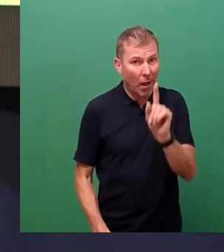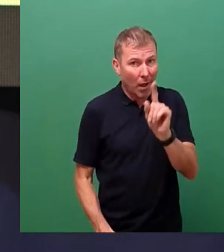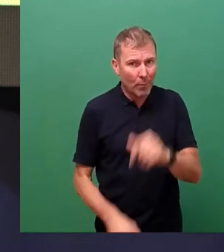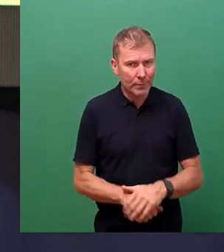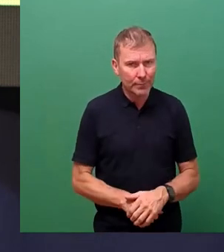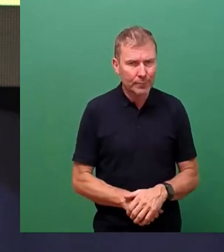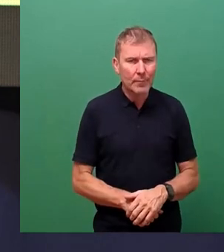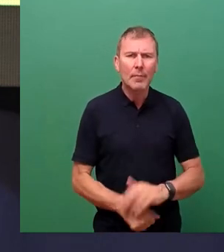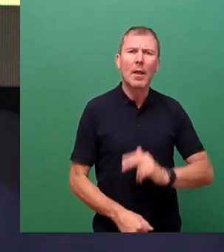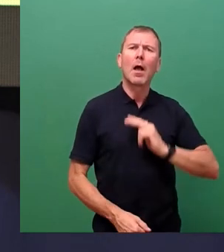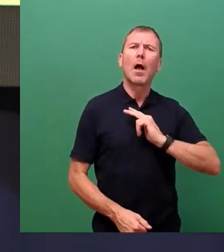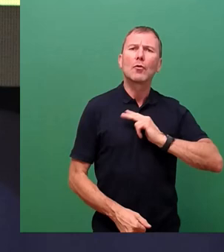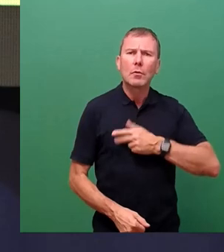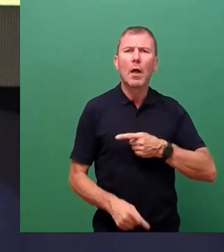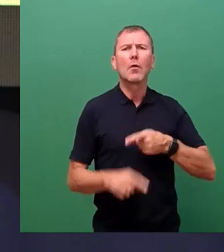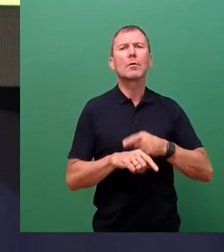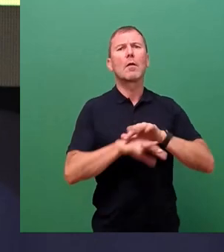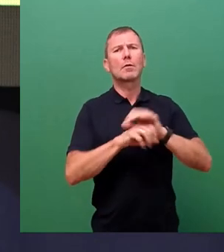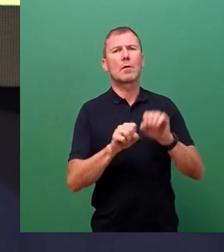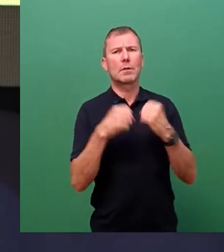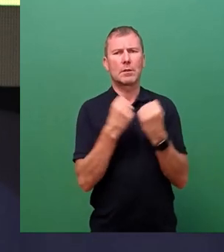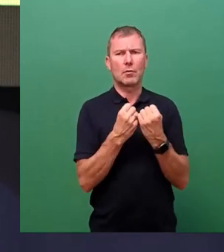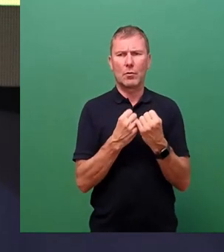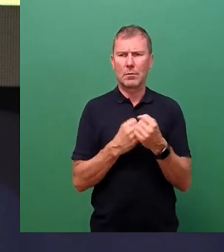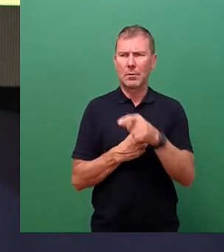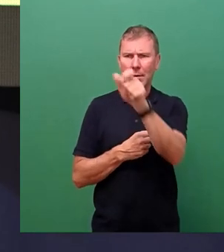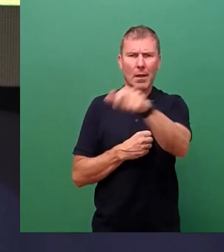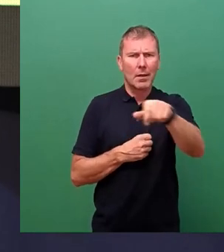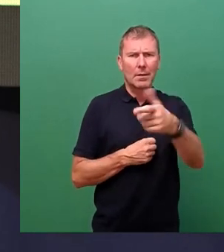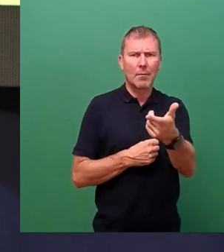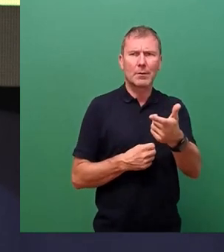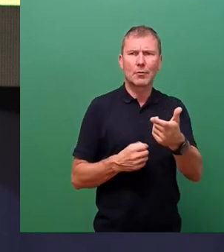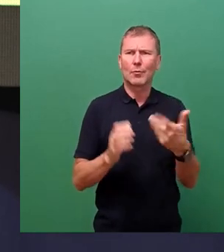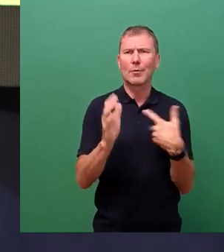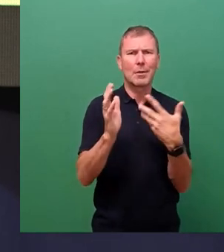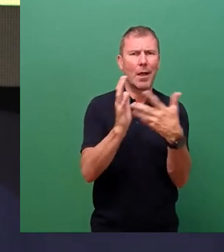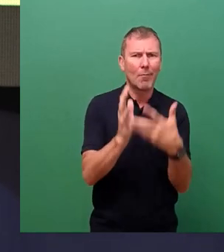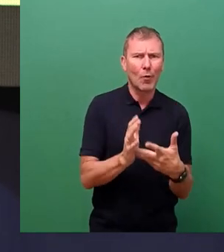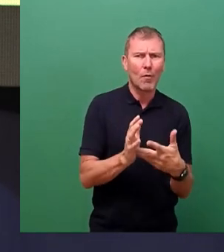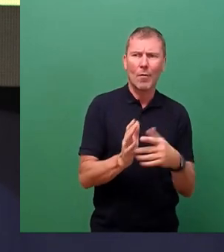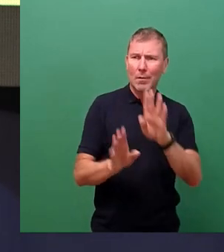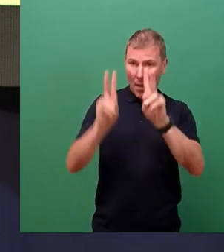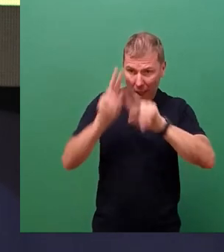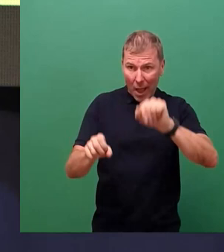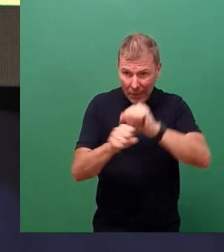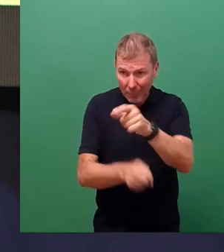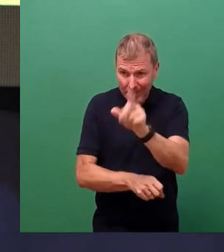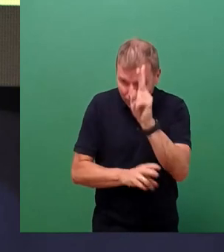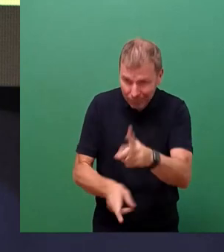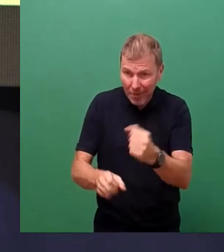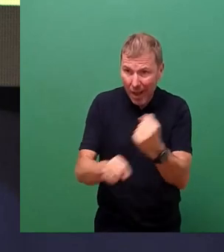soziale und wirtschaftliche Situation der Engagierten oder die Prüfung, ihre ehrenamtliche Tätigkeit zugunsten